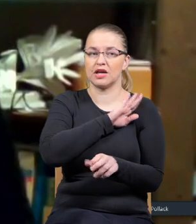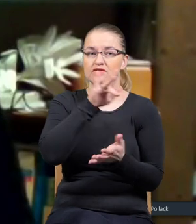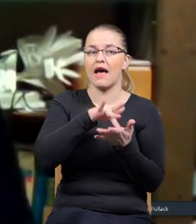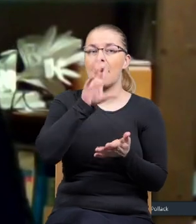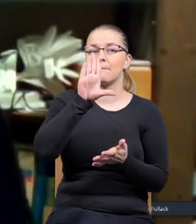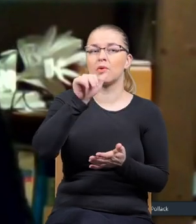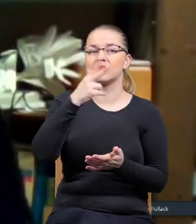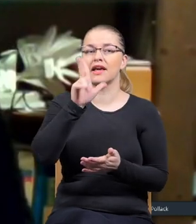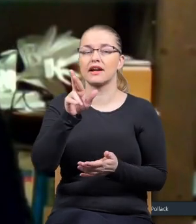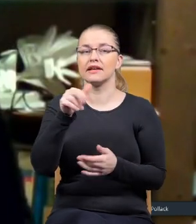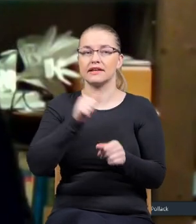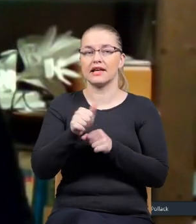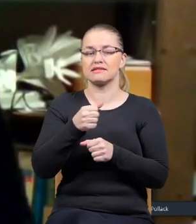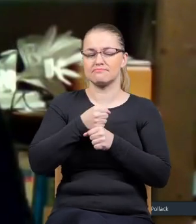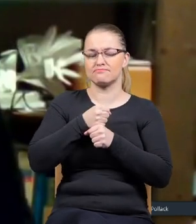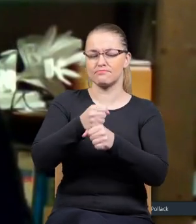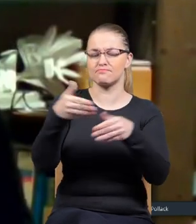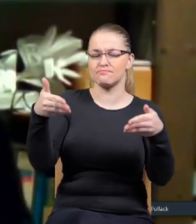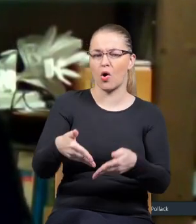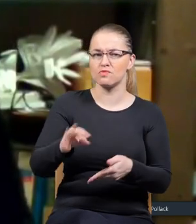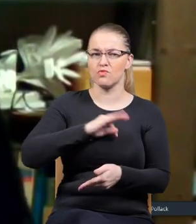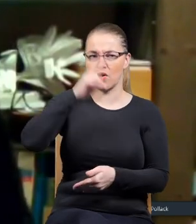taki pogrzeb mojego ojca